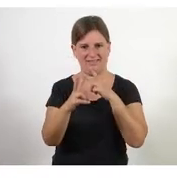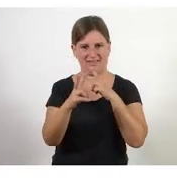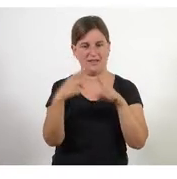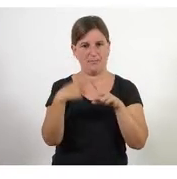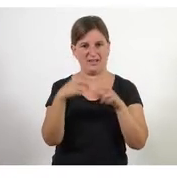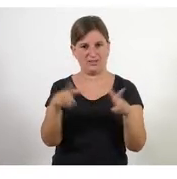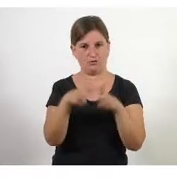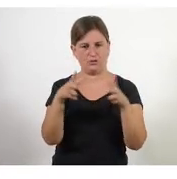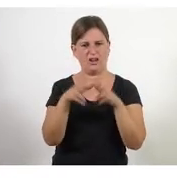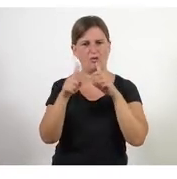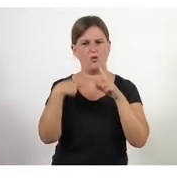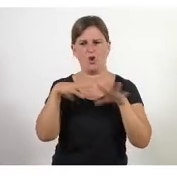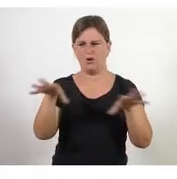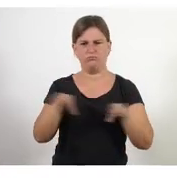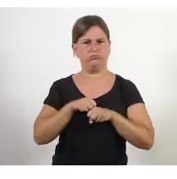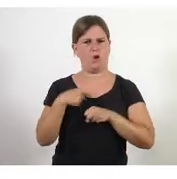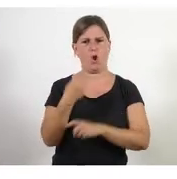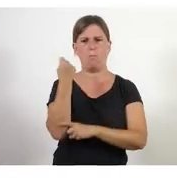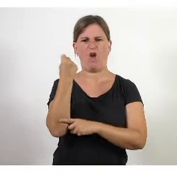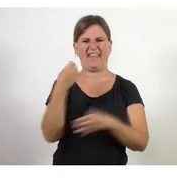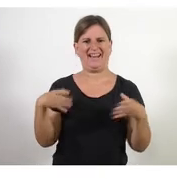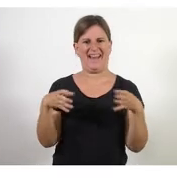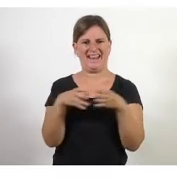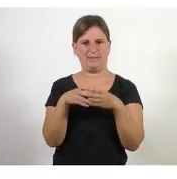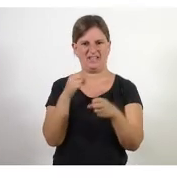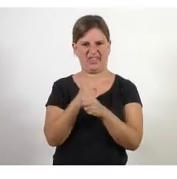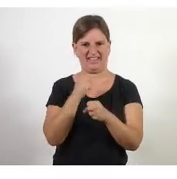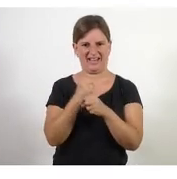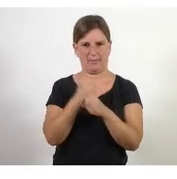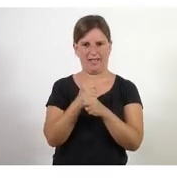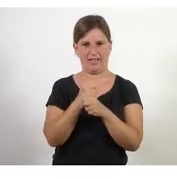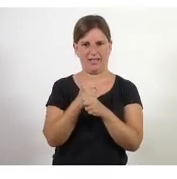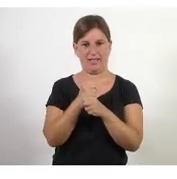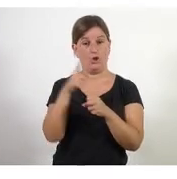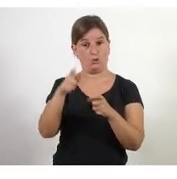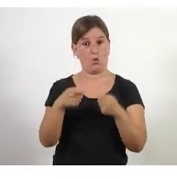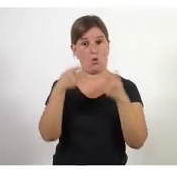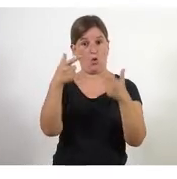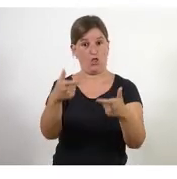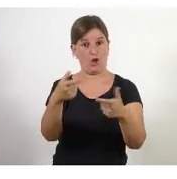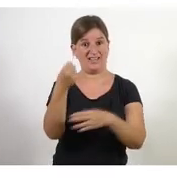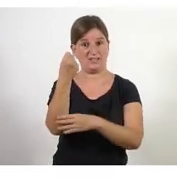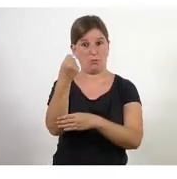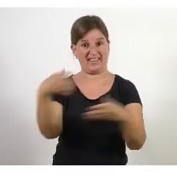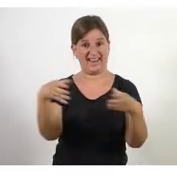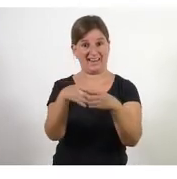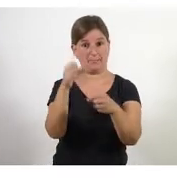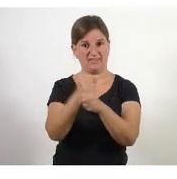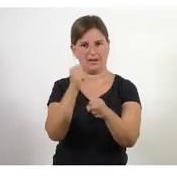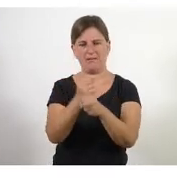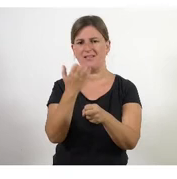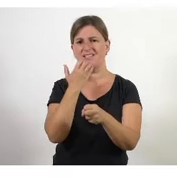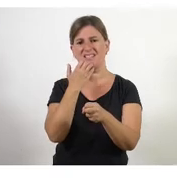sector social de l'empoderament dels equips de treball mira tu dones poder amb un equip de treball quan li deixes a l'equip